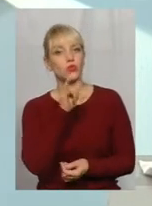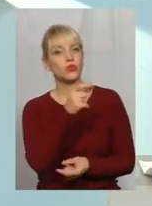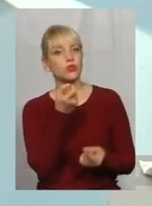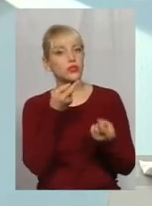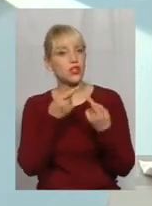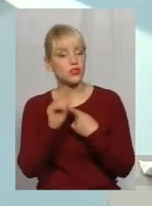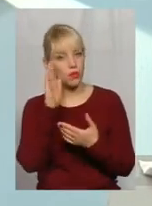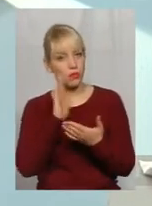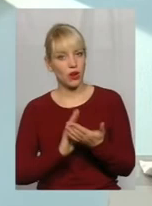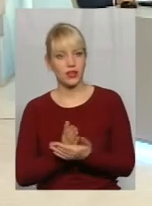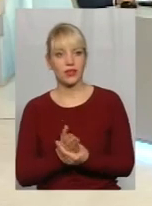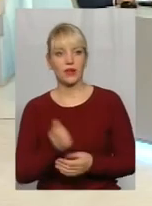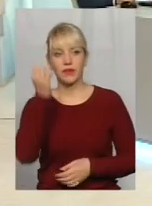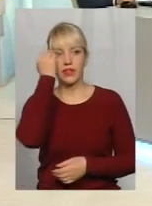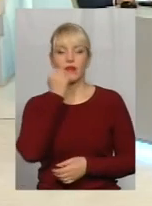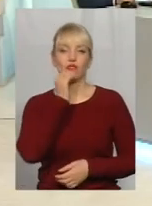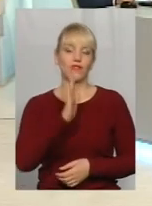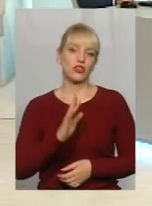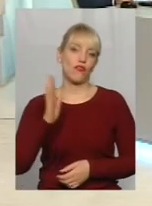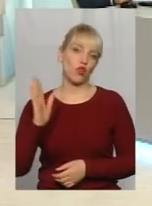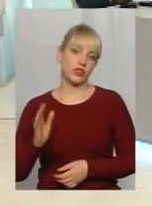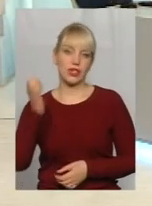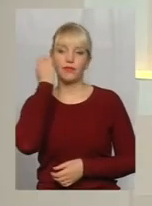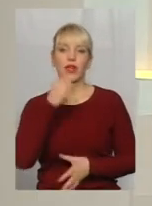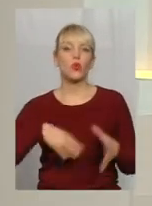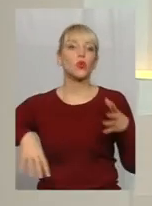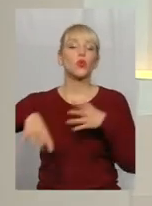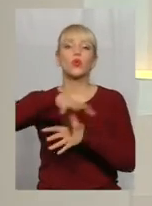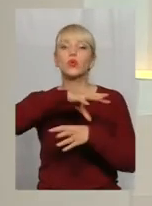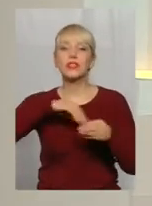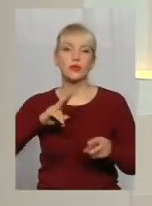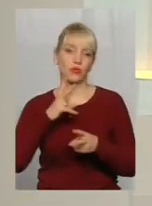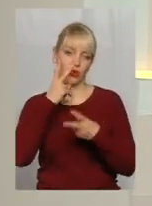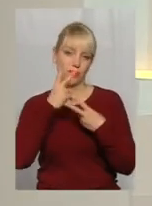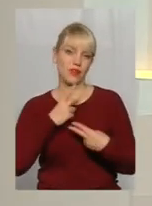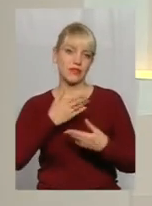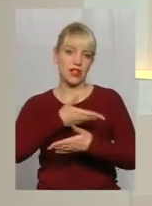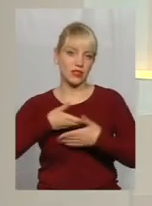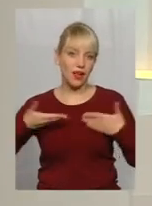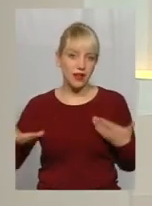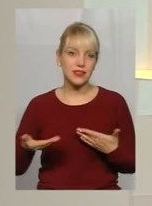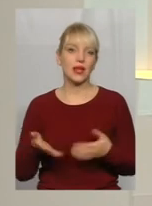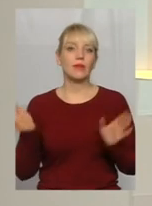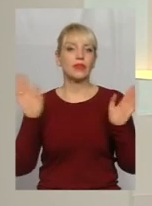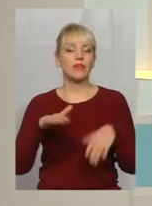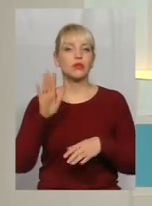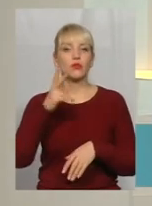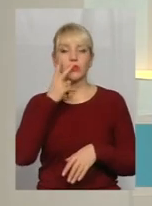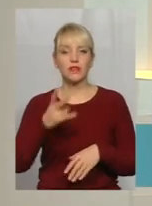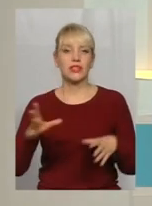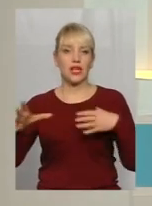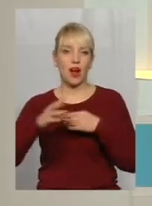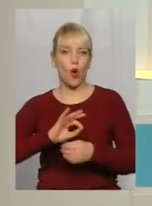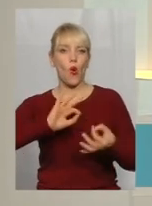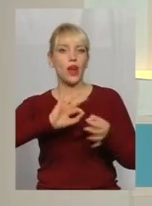інша політика. Дякую, Віктор Володимирович. Дякую усім, хто дивився нас. Давайте будемо дивитися разом